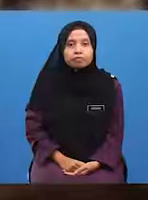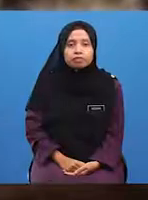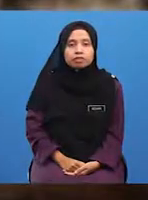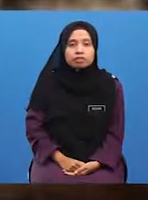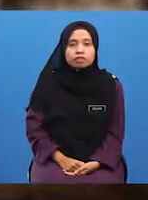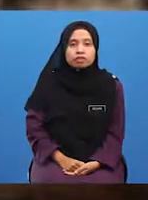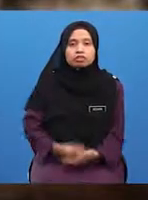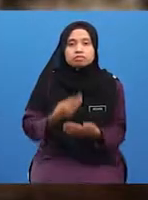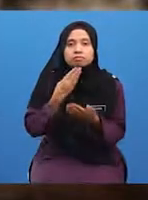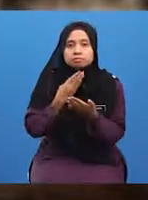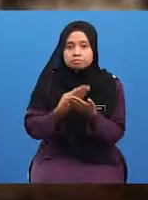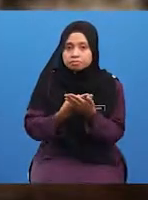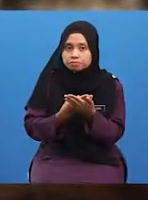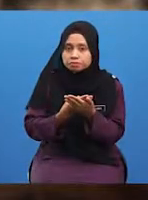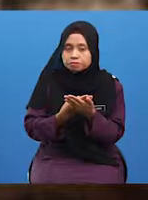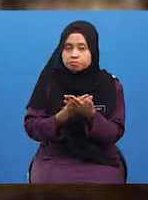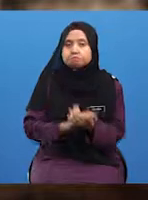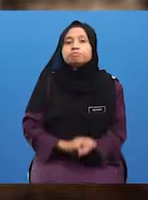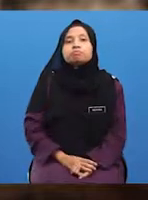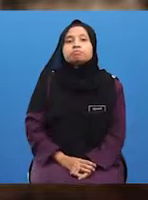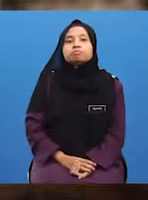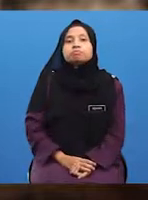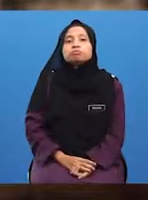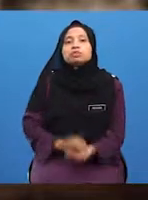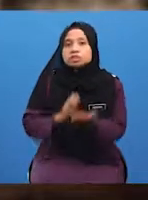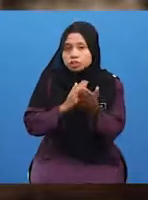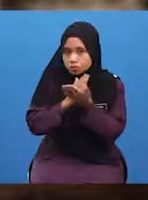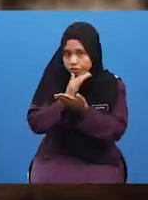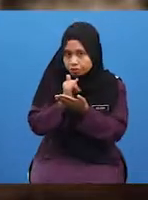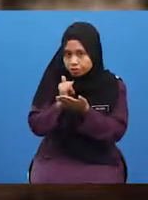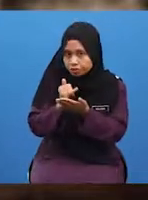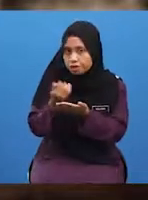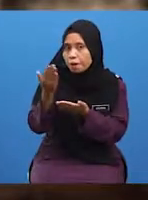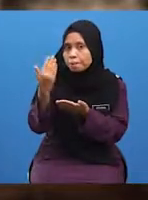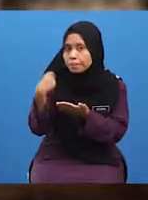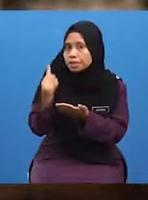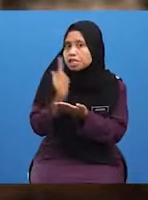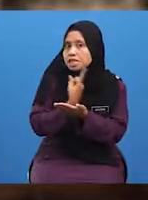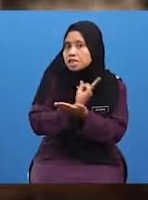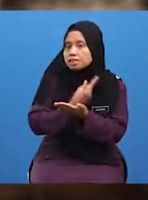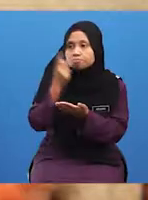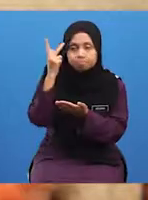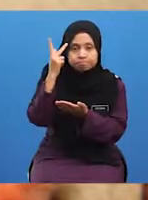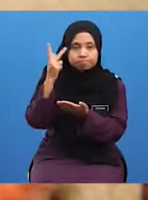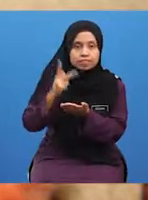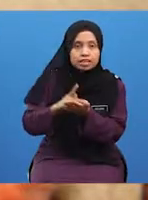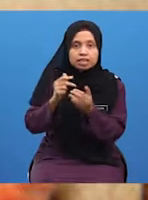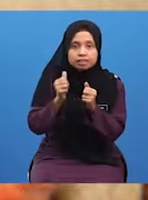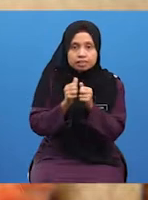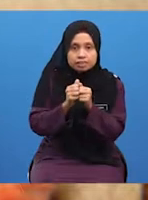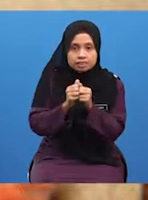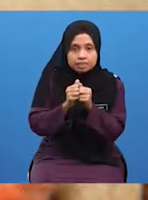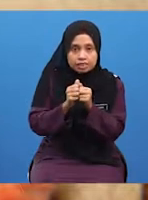Baiklah, para pelajar semua. Seterusnya, marilah kita berkenalan dengan